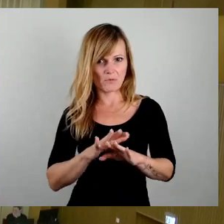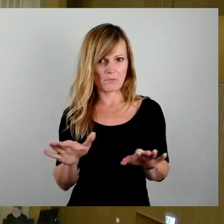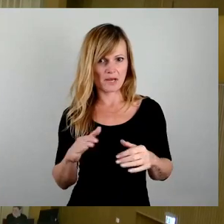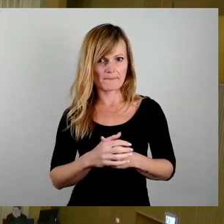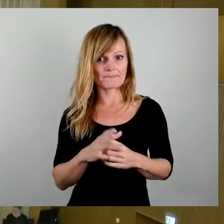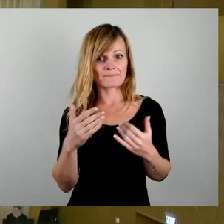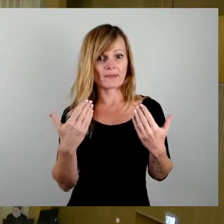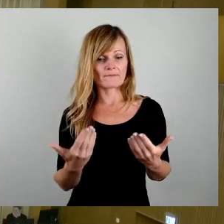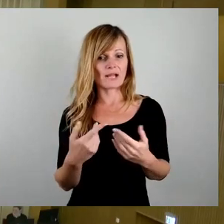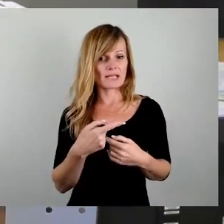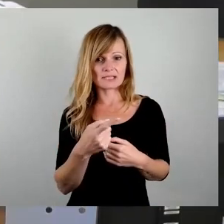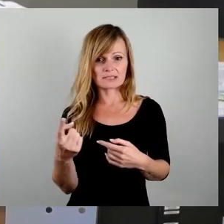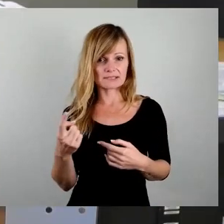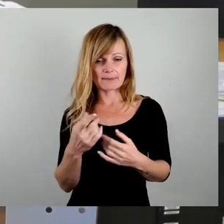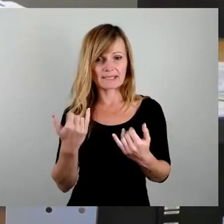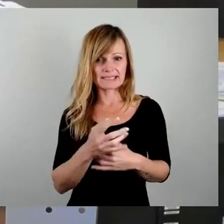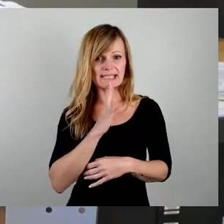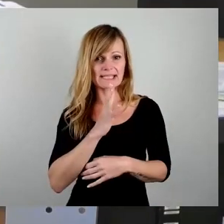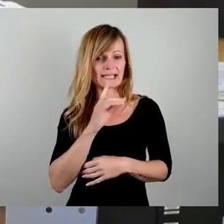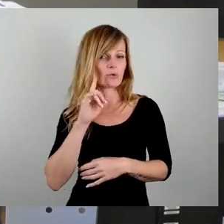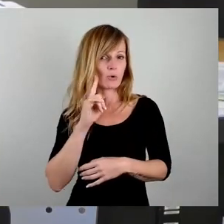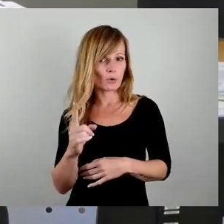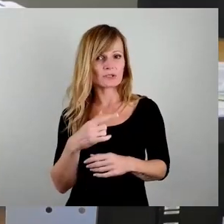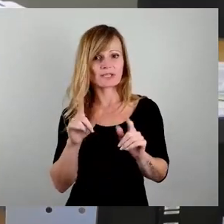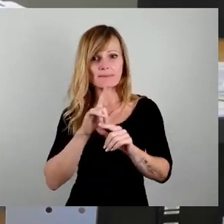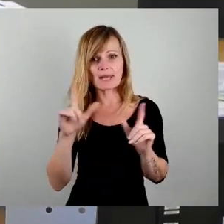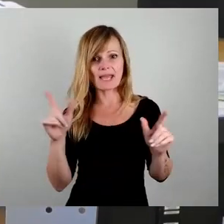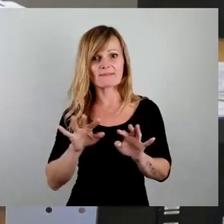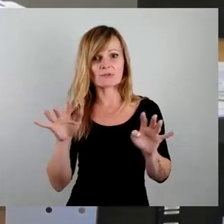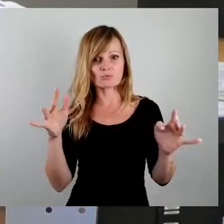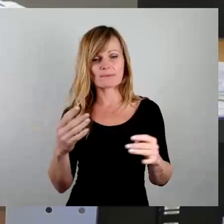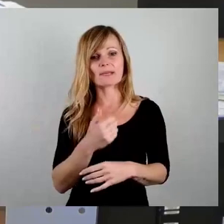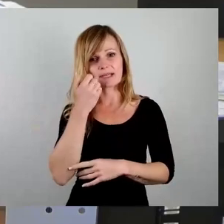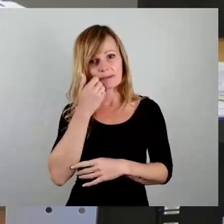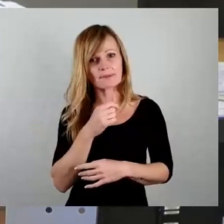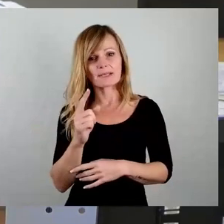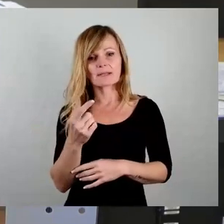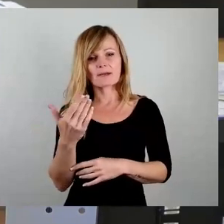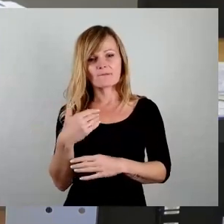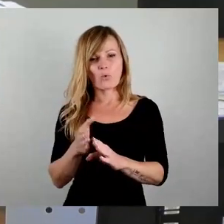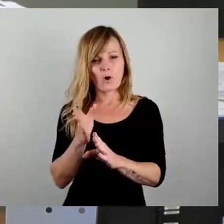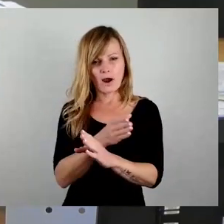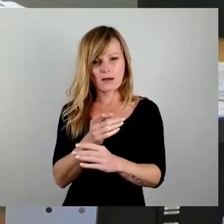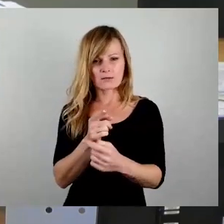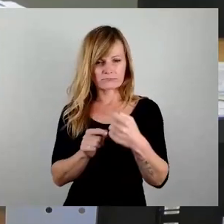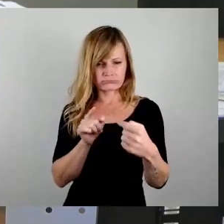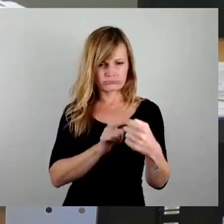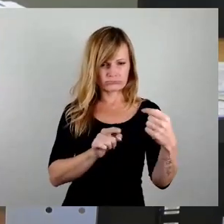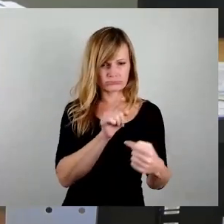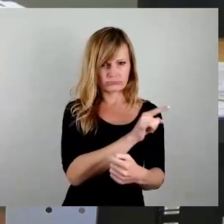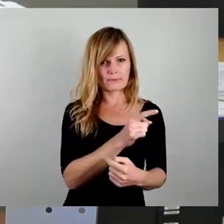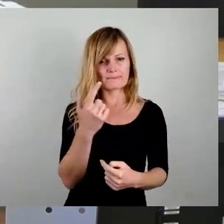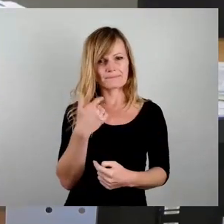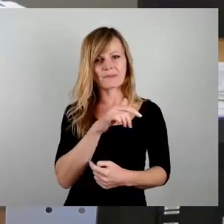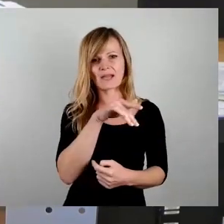Falls irgendjemand diese Rede hier hört im Livestream, dann bitte ich als erstes noch mal ein Stück vorzuspulen zu dem, was Frau Schöps von der AfD hier